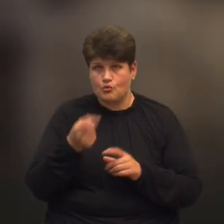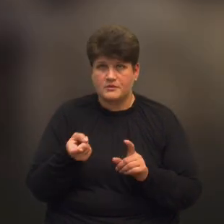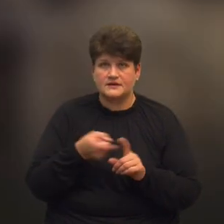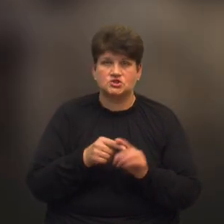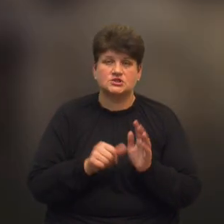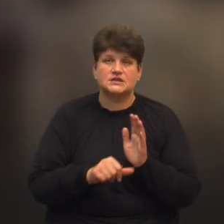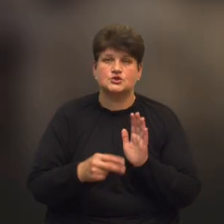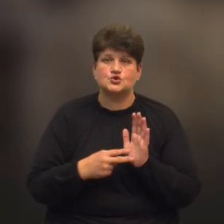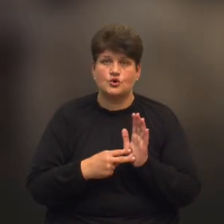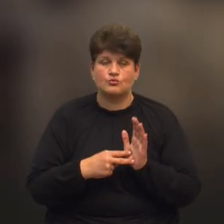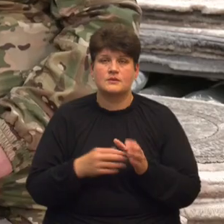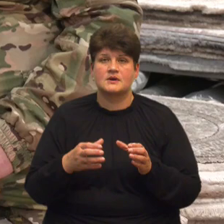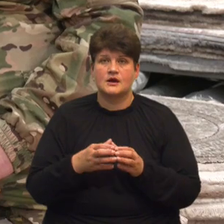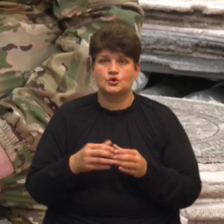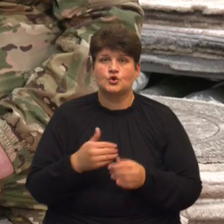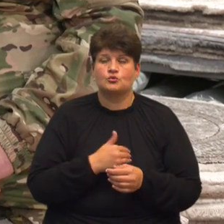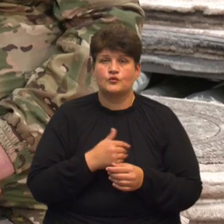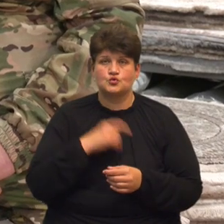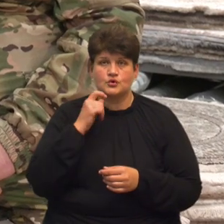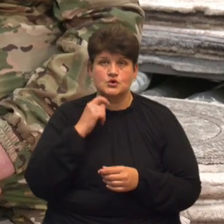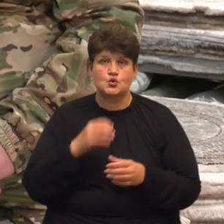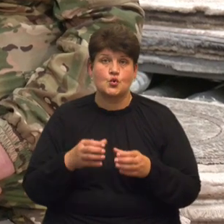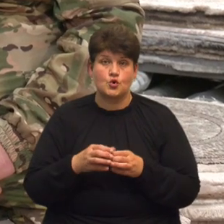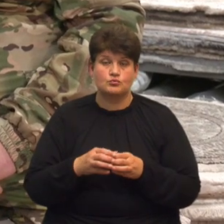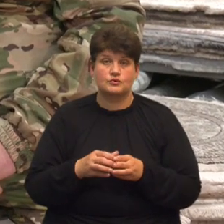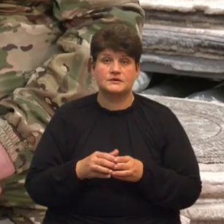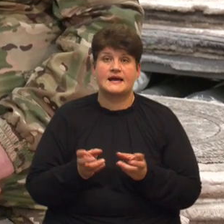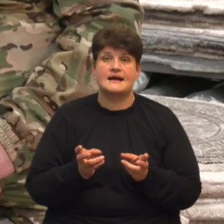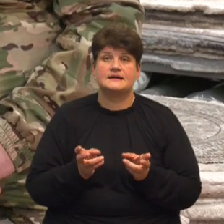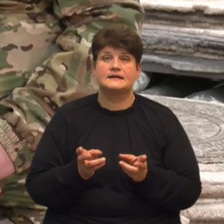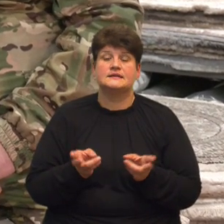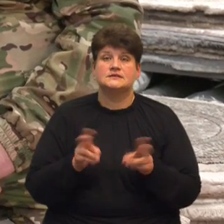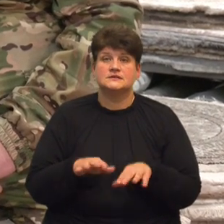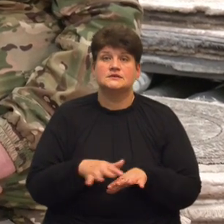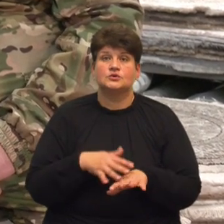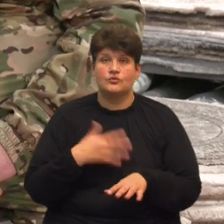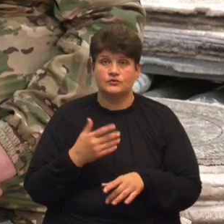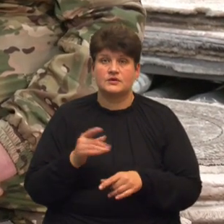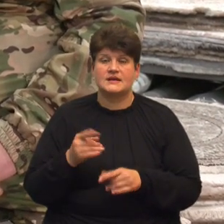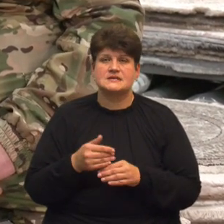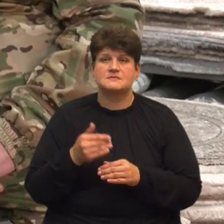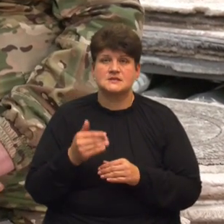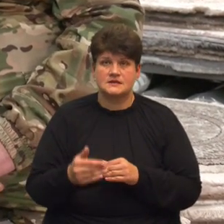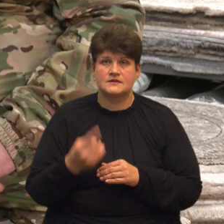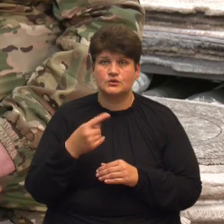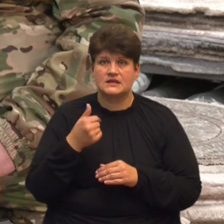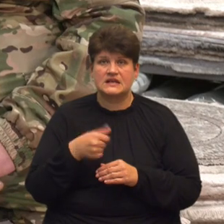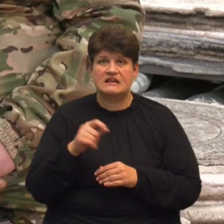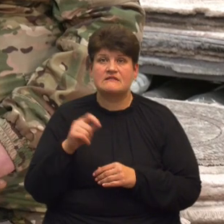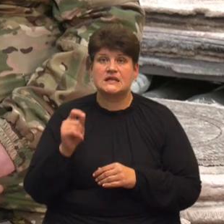бригади добровольчого українського корпусу Я затримався дуже надовго, про що я шкодую Я запізнився майже на рік війни